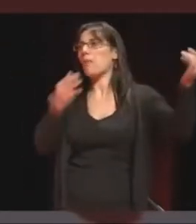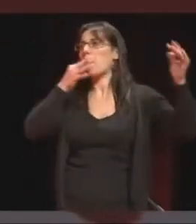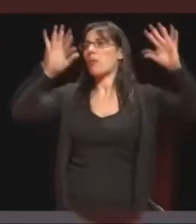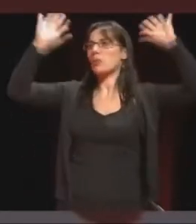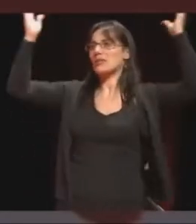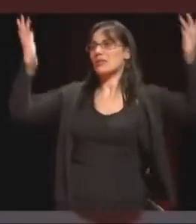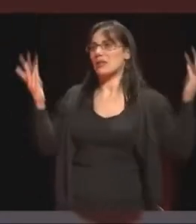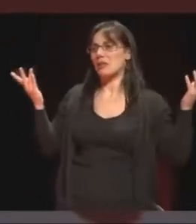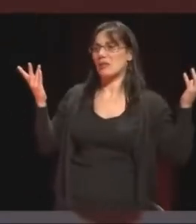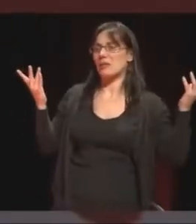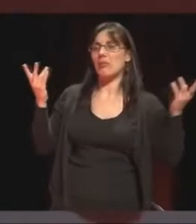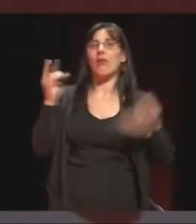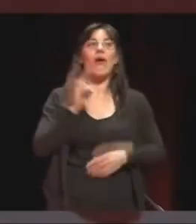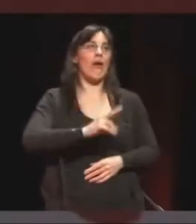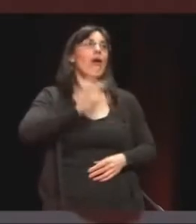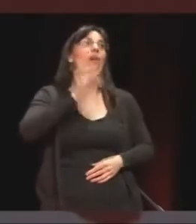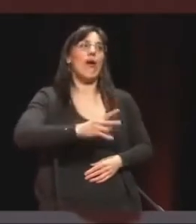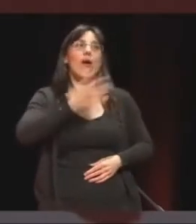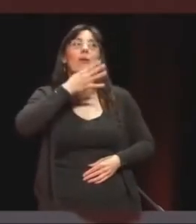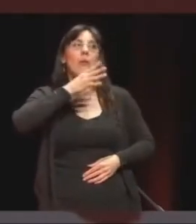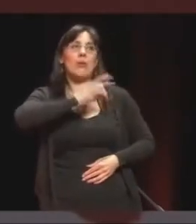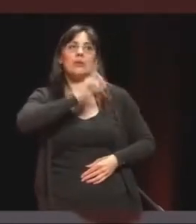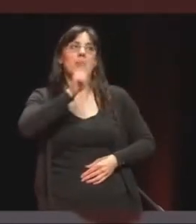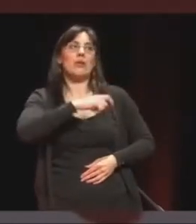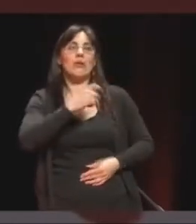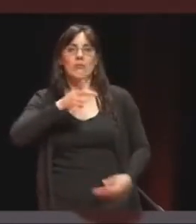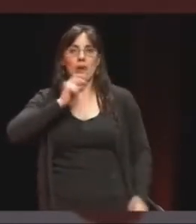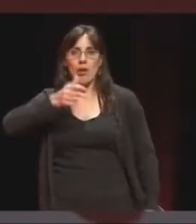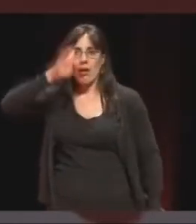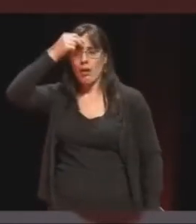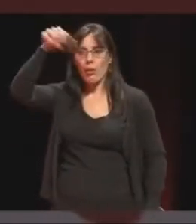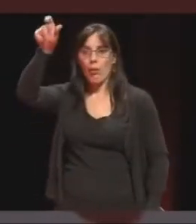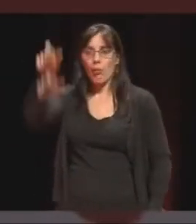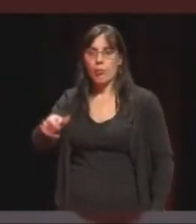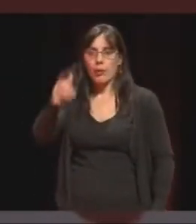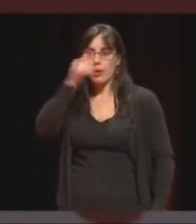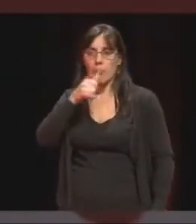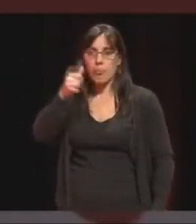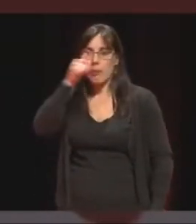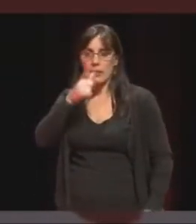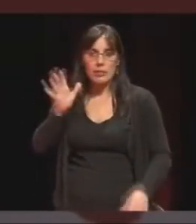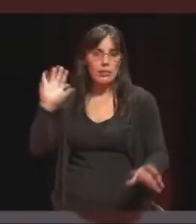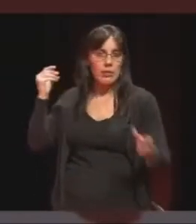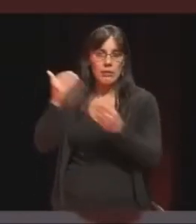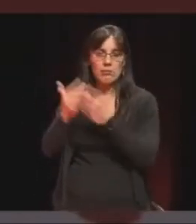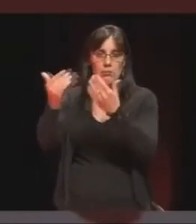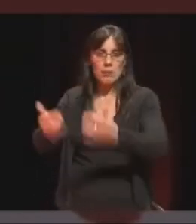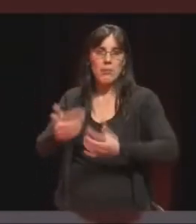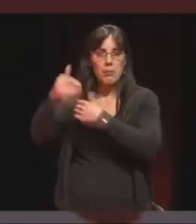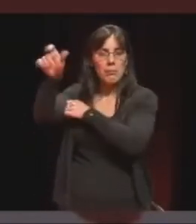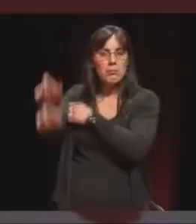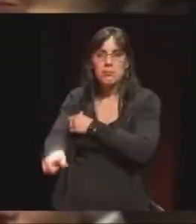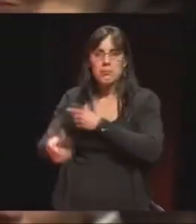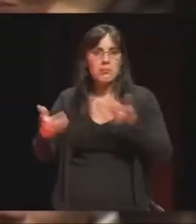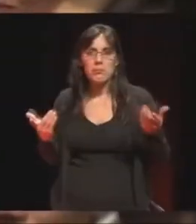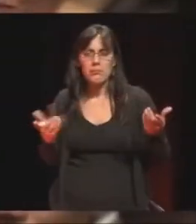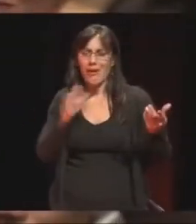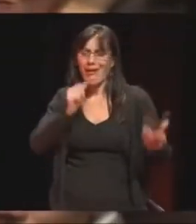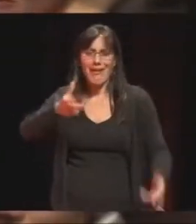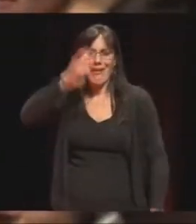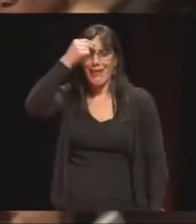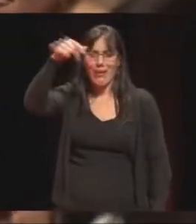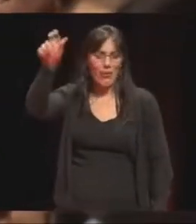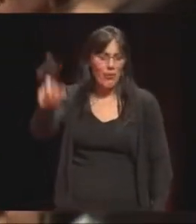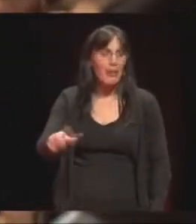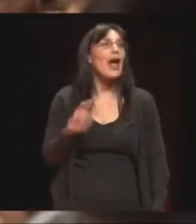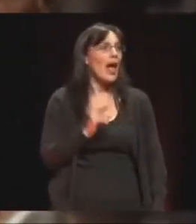du Bonnet qui dit, ah oui, oui, oui, c'est pas normal, il n'a rien compris, il était déjà bête comme ses pieds avant, il continue. Il n'a rien compris, il dit,